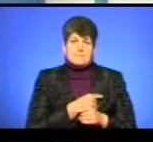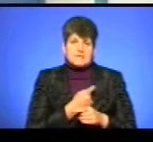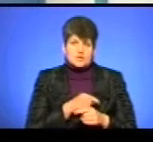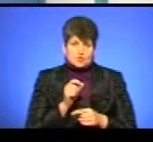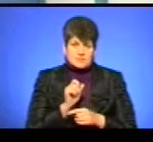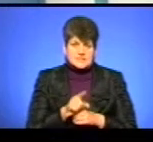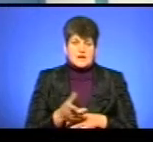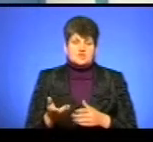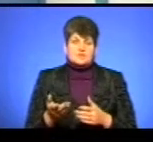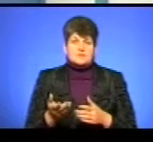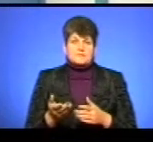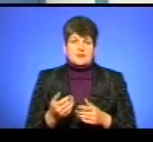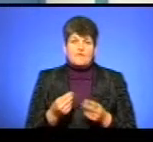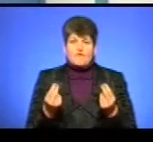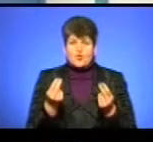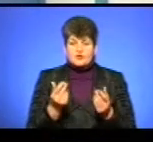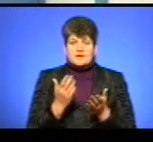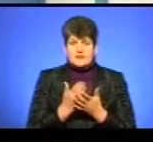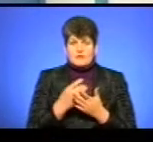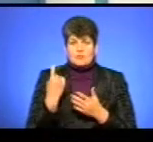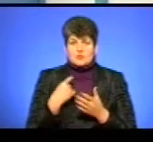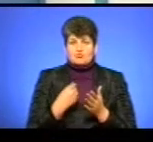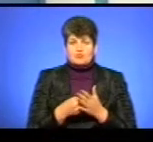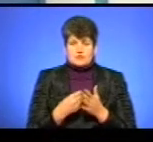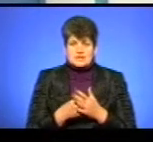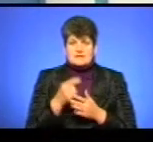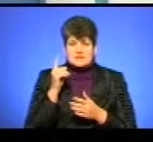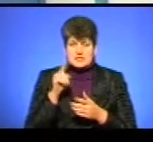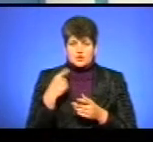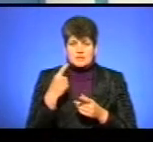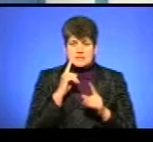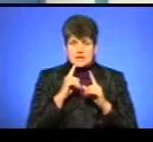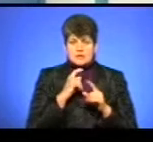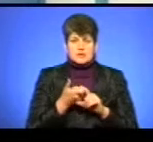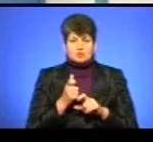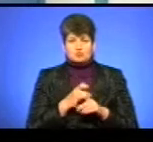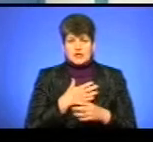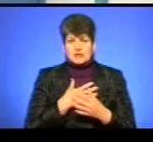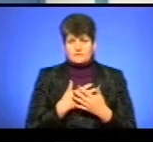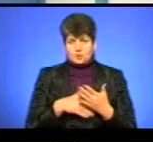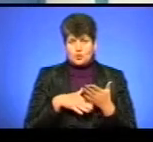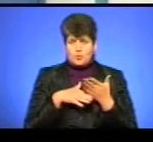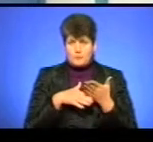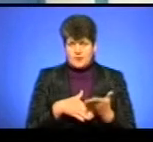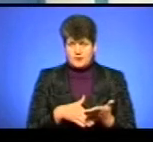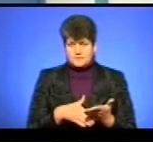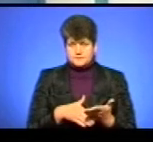при коштах, які є в обласному бюджеті, ви знаєте, що обласна рада нам дуже активно допомагає, і